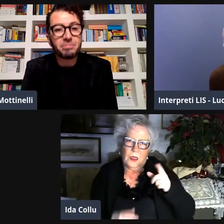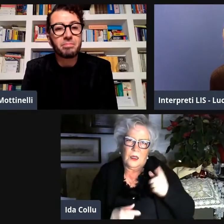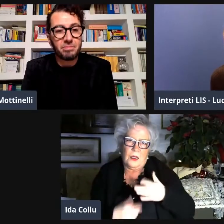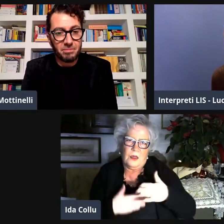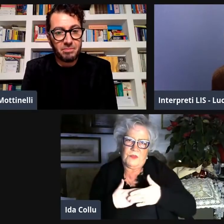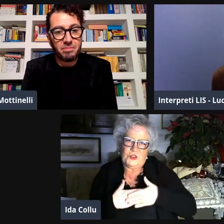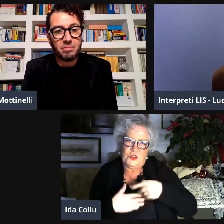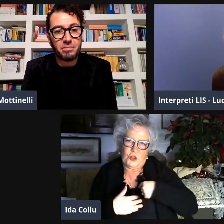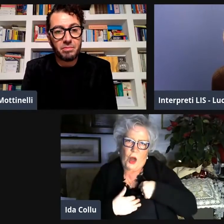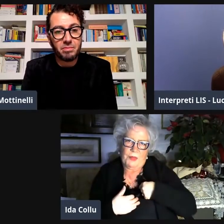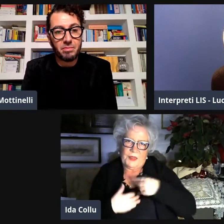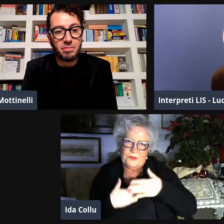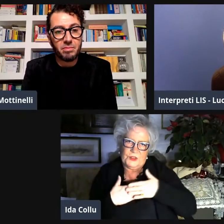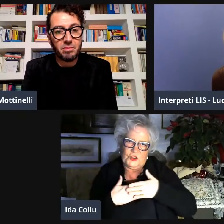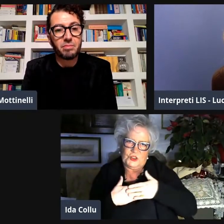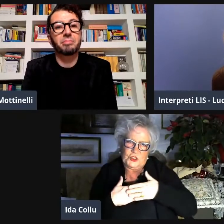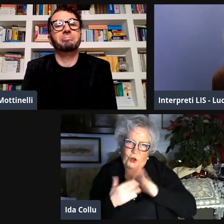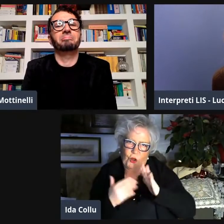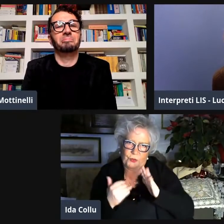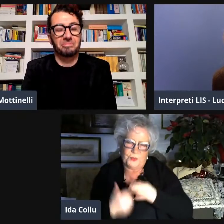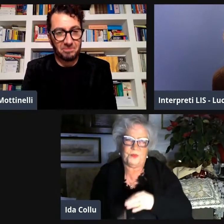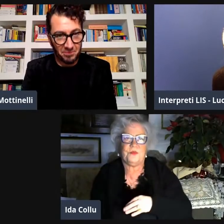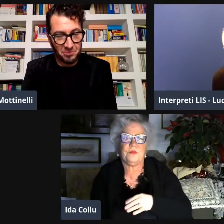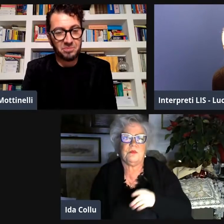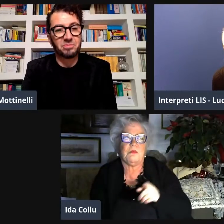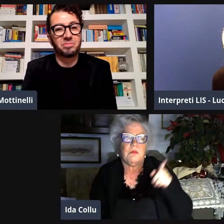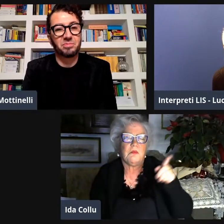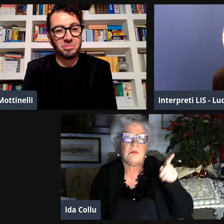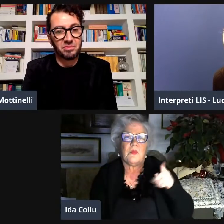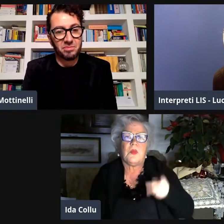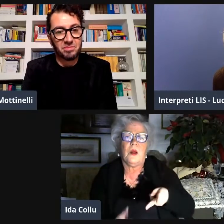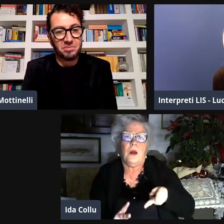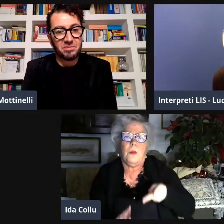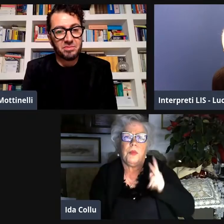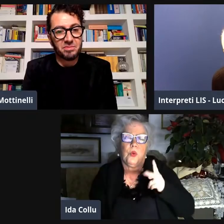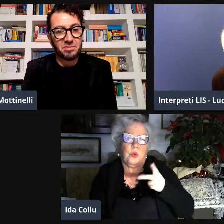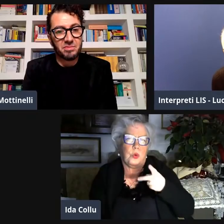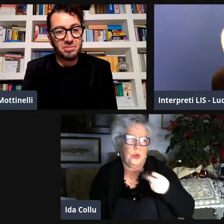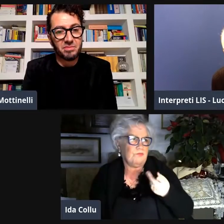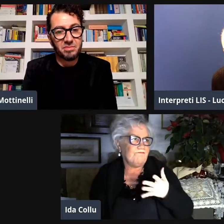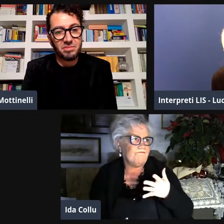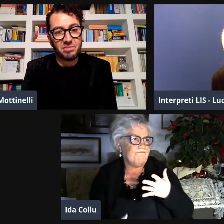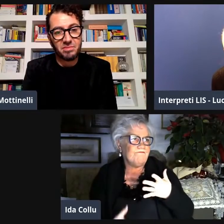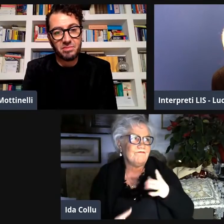Allora, il suo punto di vista è molto vicino al mio.